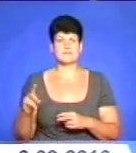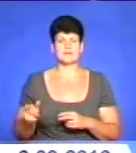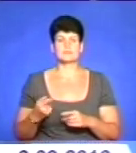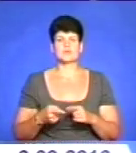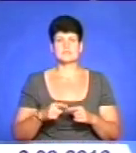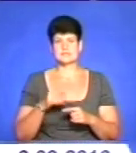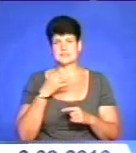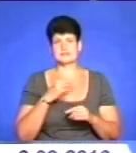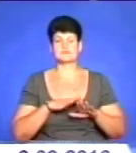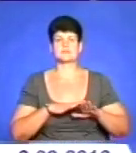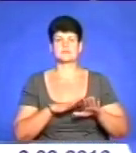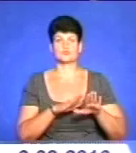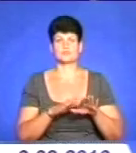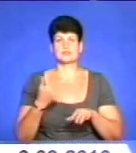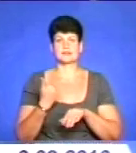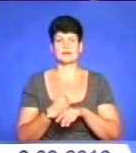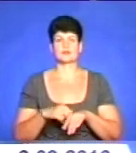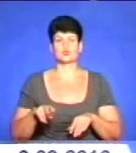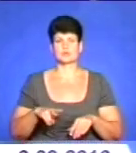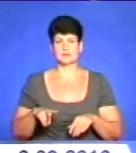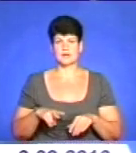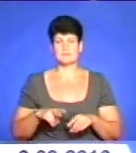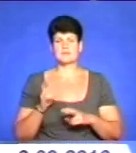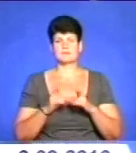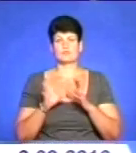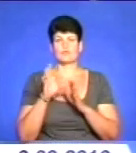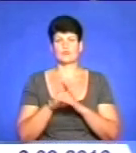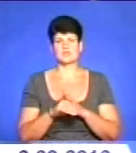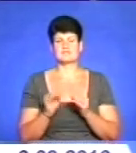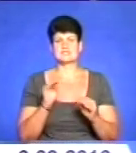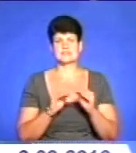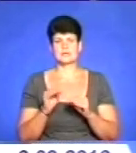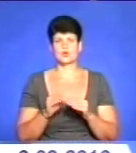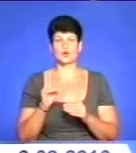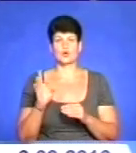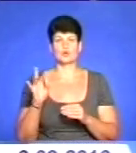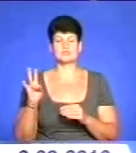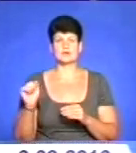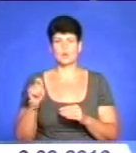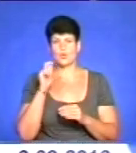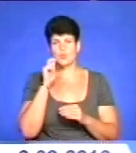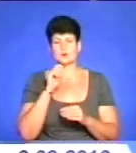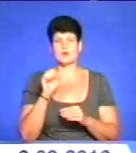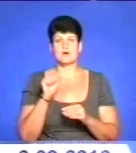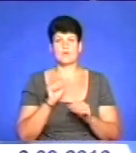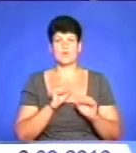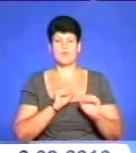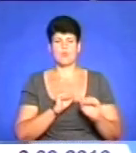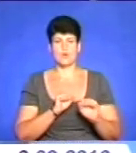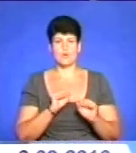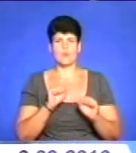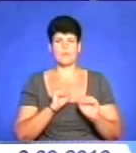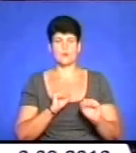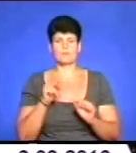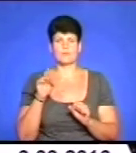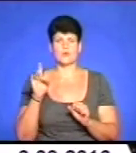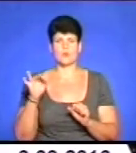Укроборонпрому Володимир Кострицький. Підприємство входить до складу концерну «Укроборонпром». «Промінь» спеціалізується на розробці